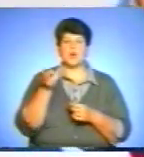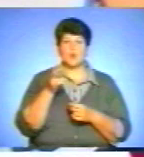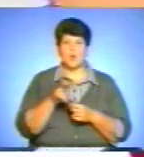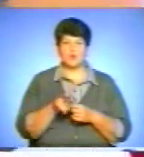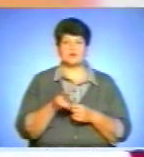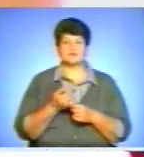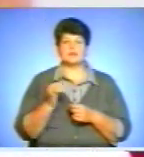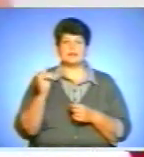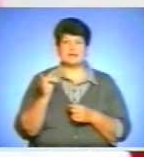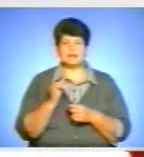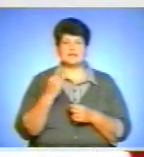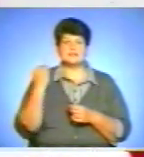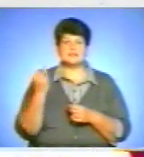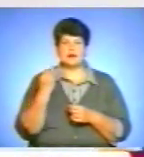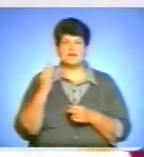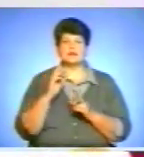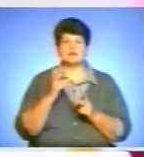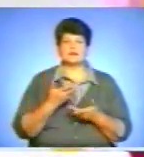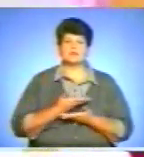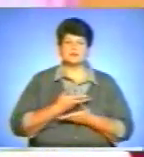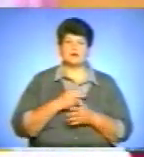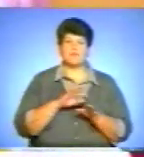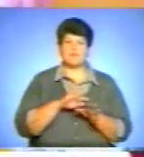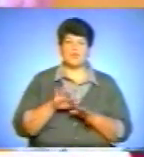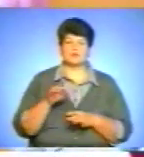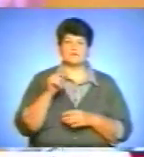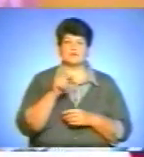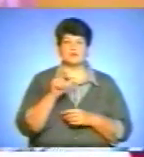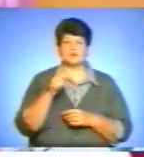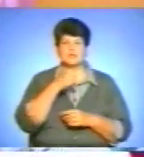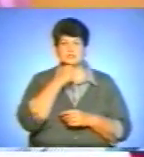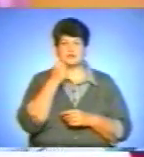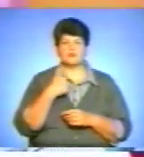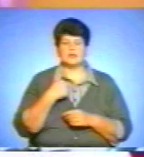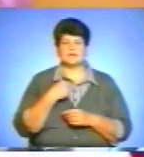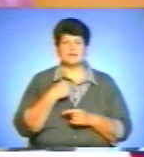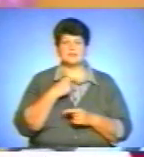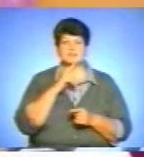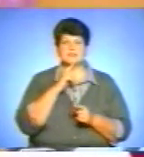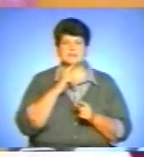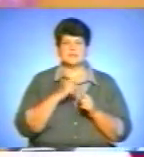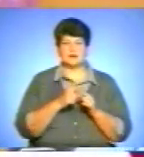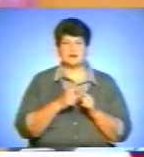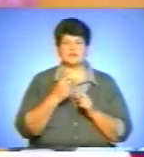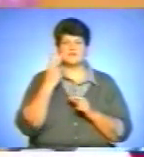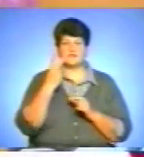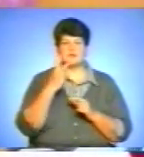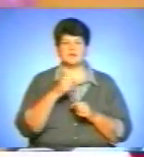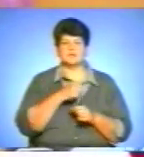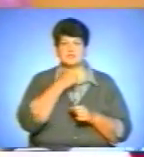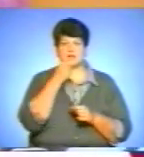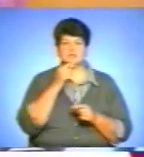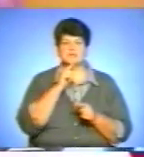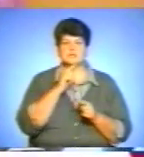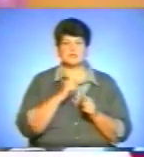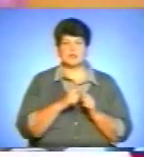цікавляться, як життя проходить в тих людей старших. У мене дві старших сестри, і пані